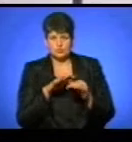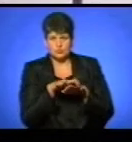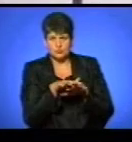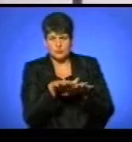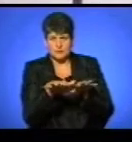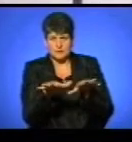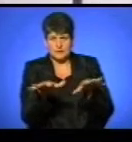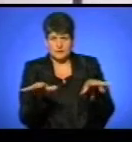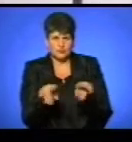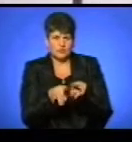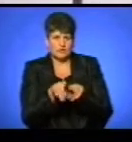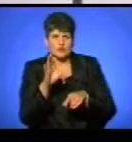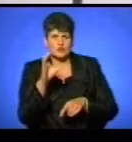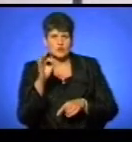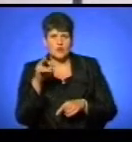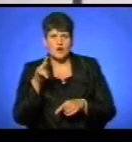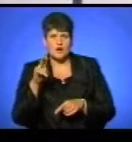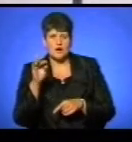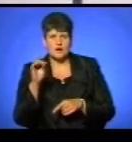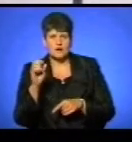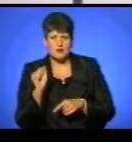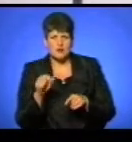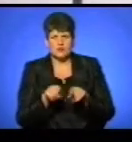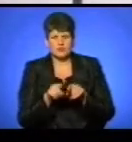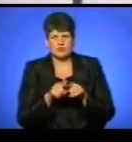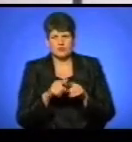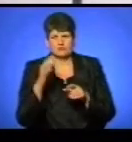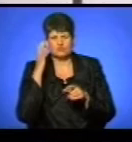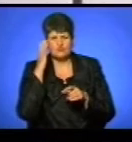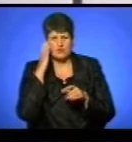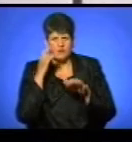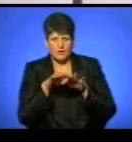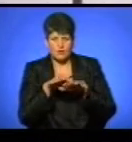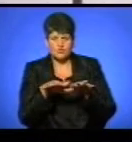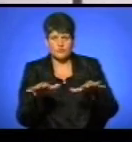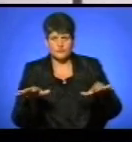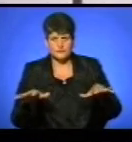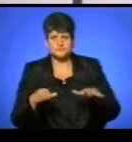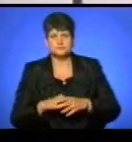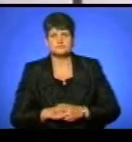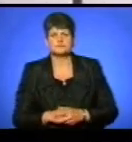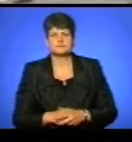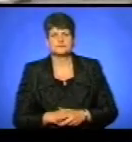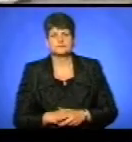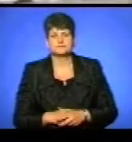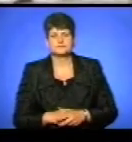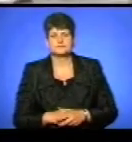лише плівкою схожою на солярку, але й шматками чорної речовини. Наша знімальна група побувала на місці події.